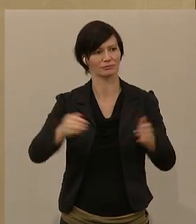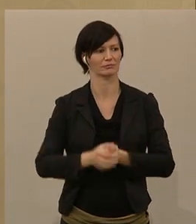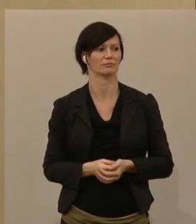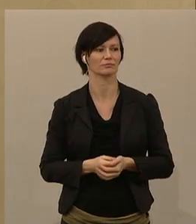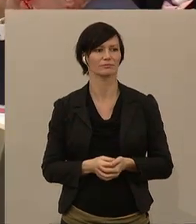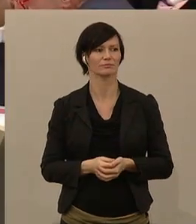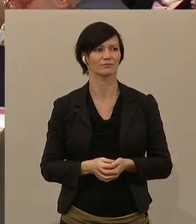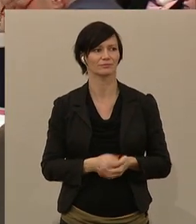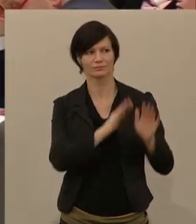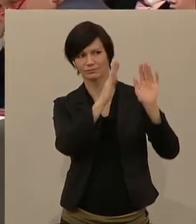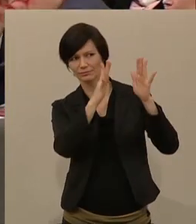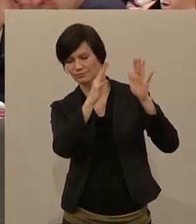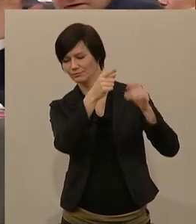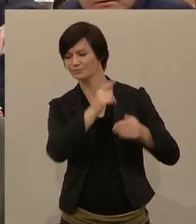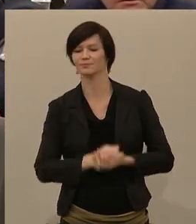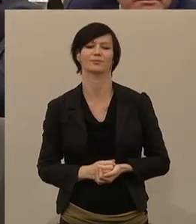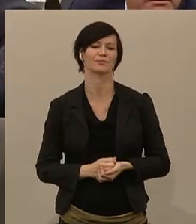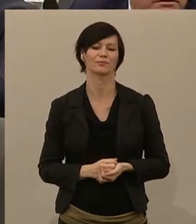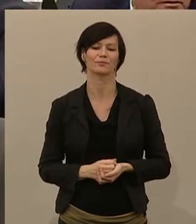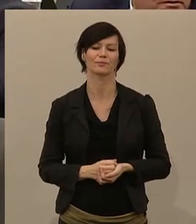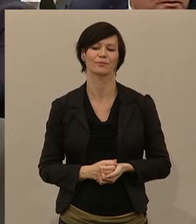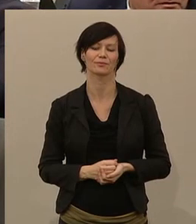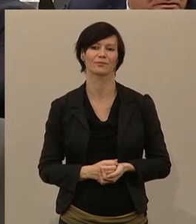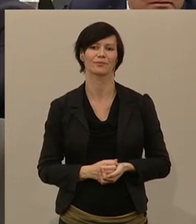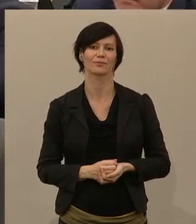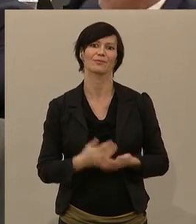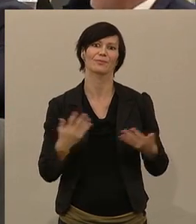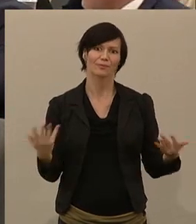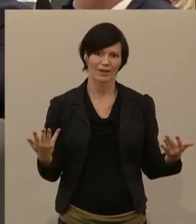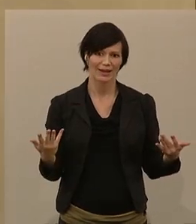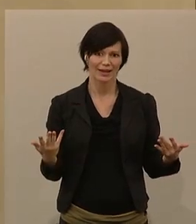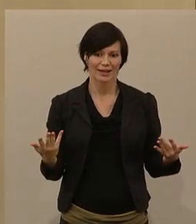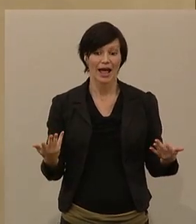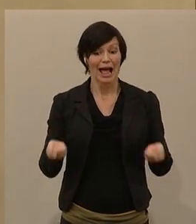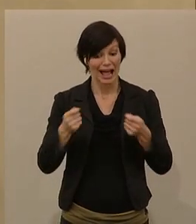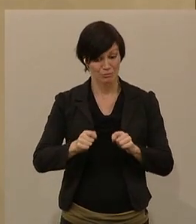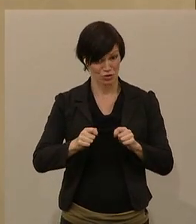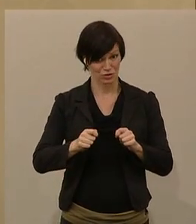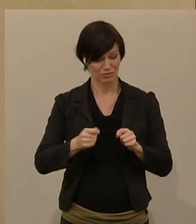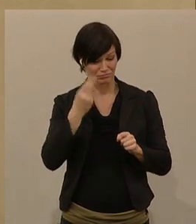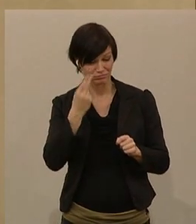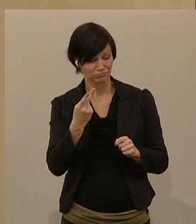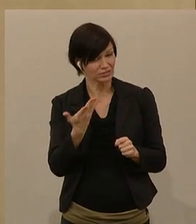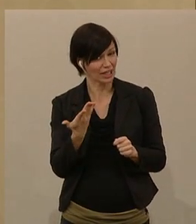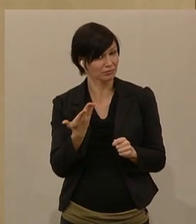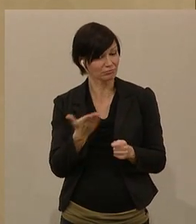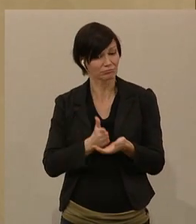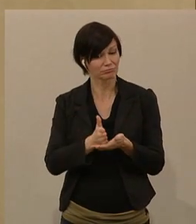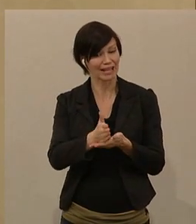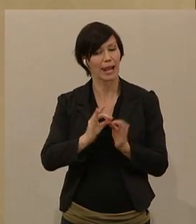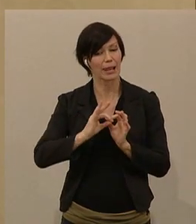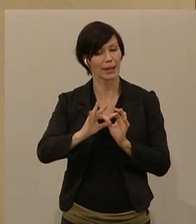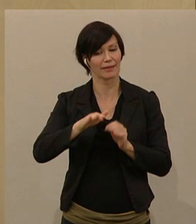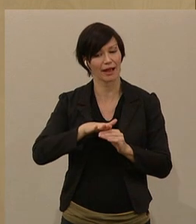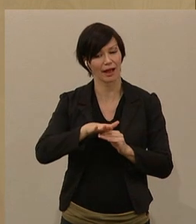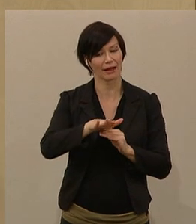ich hier aufgrund dieses linearen Abschlusses und unserer Fraktion